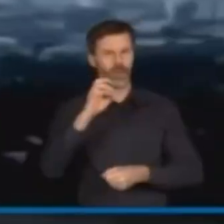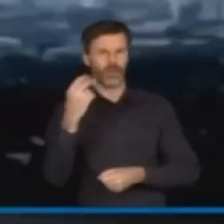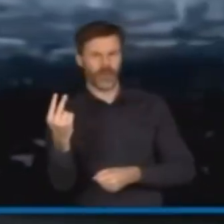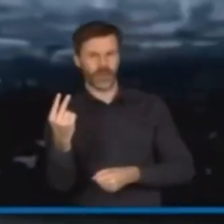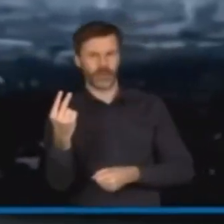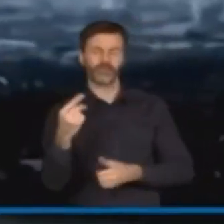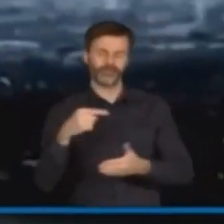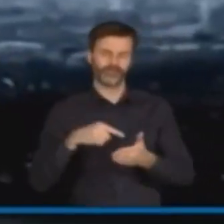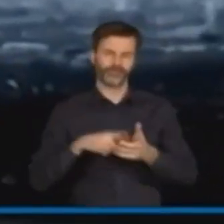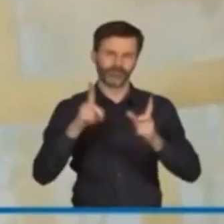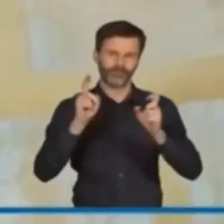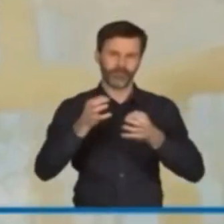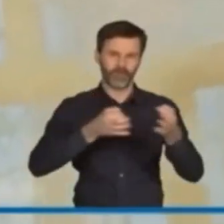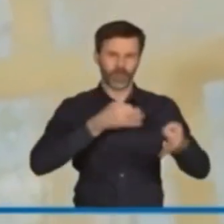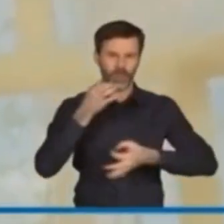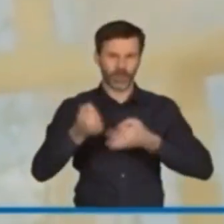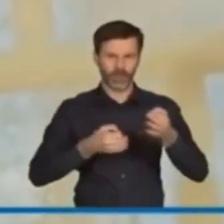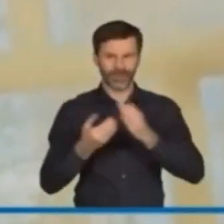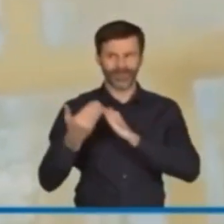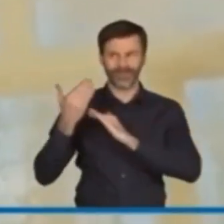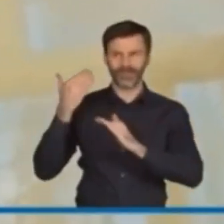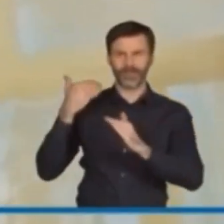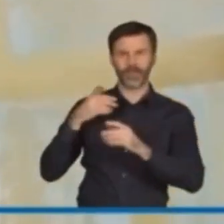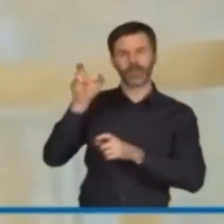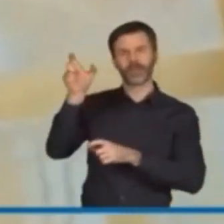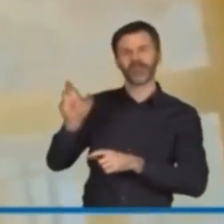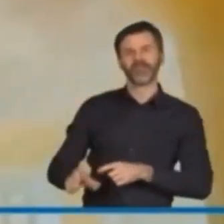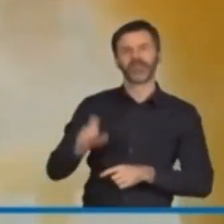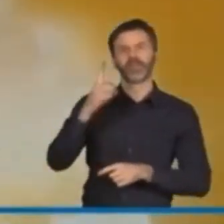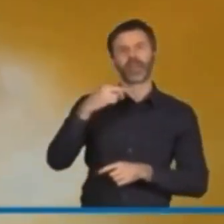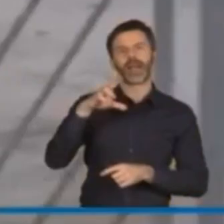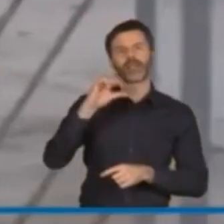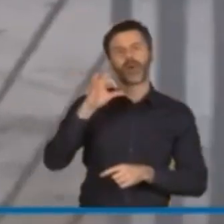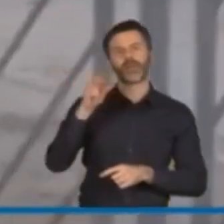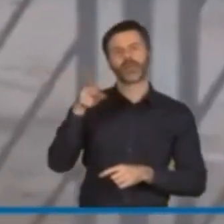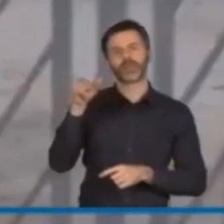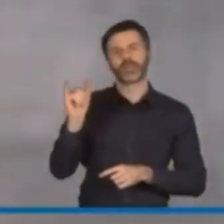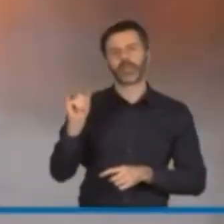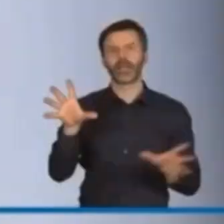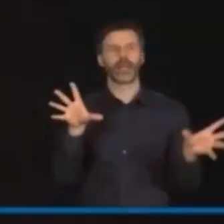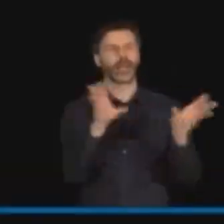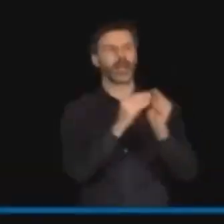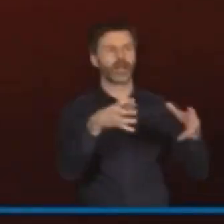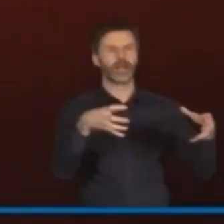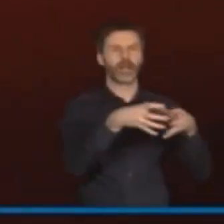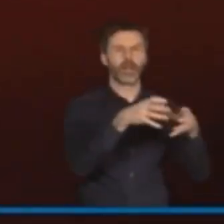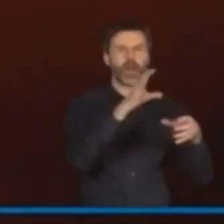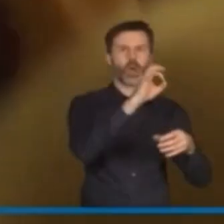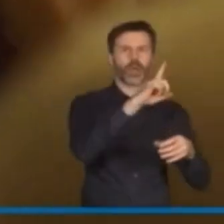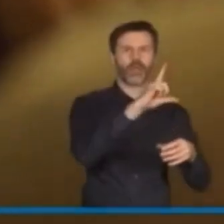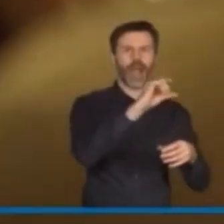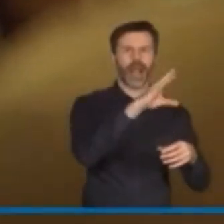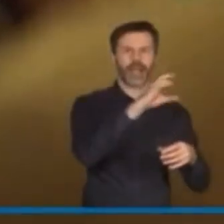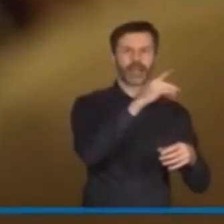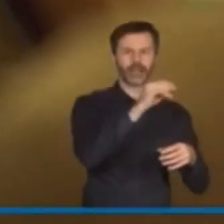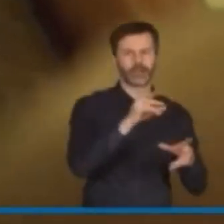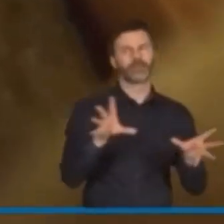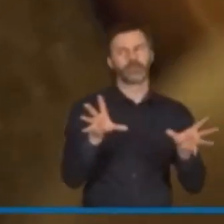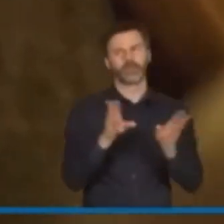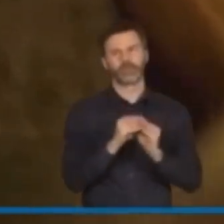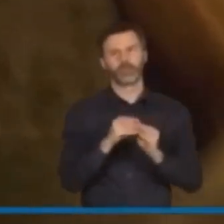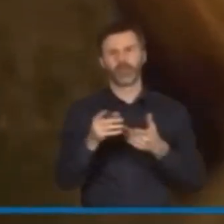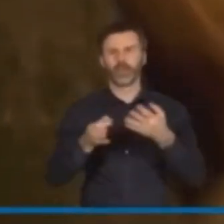W ostatnich dniach również Artur Gadowski wraz z ukraińskim zespołem Okian Elzy wydał ich wspólny utwór